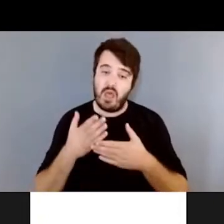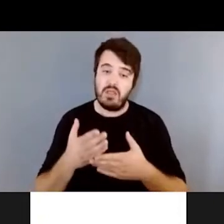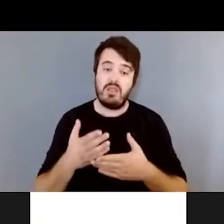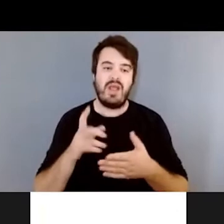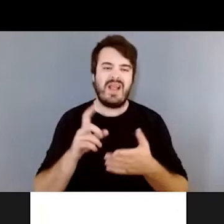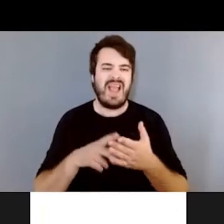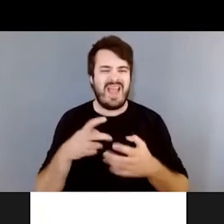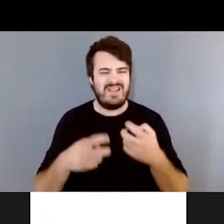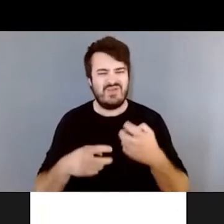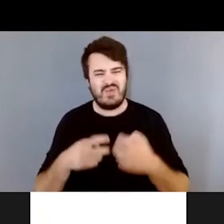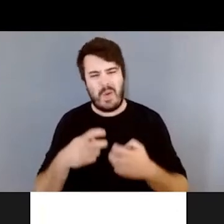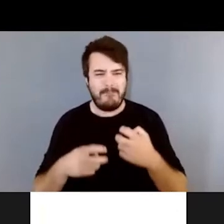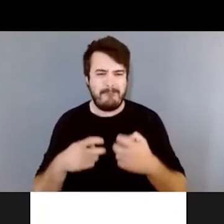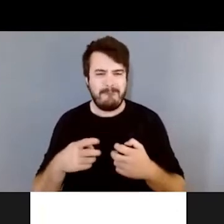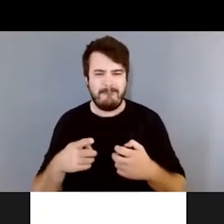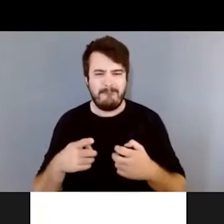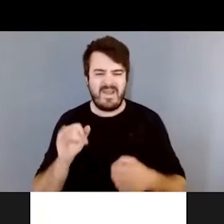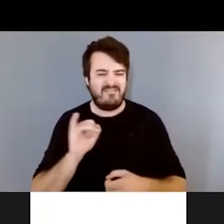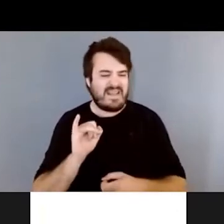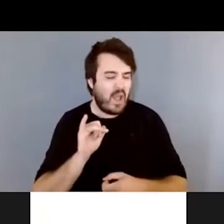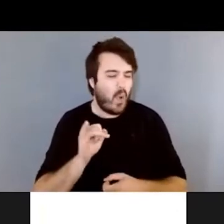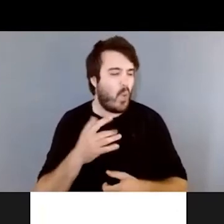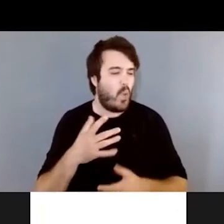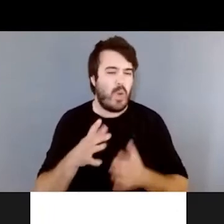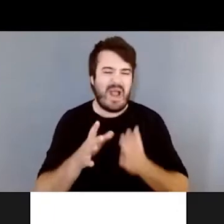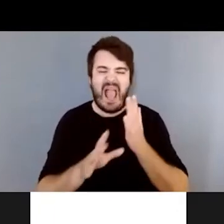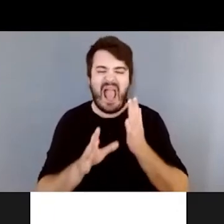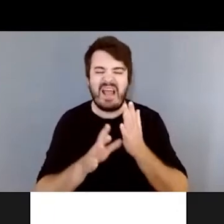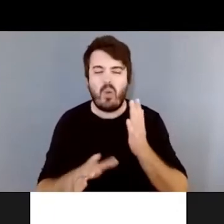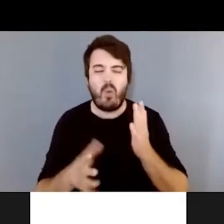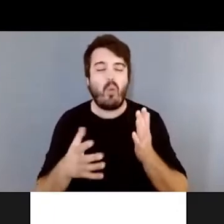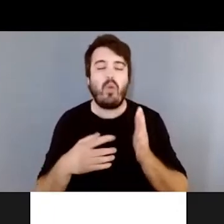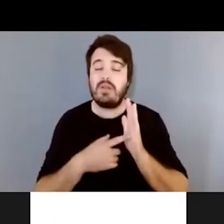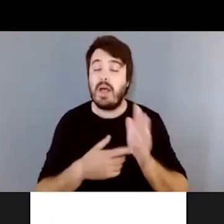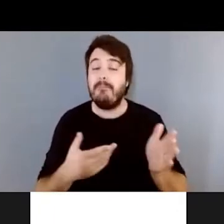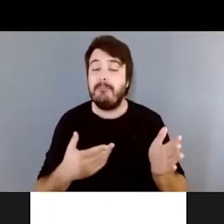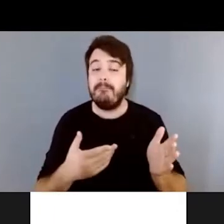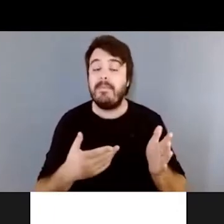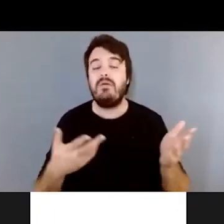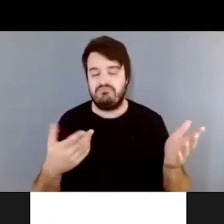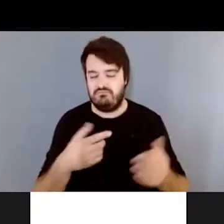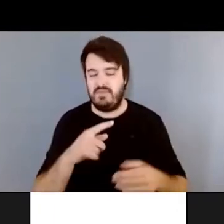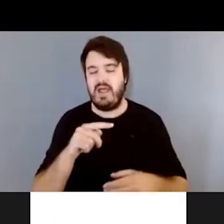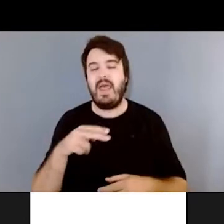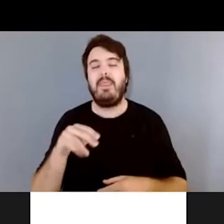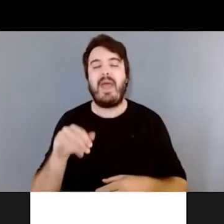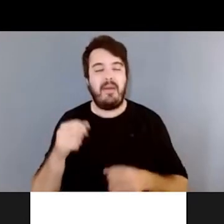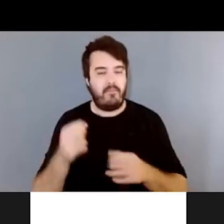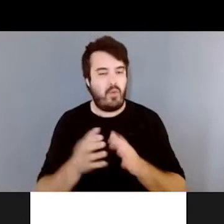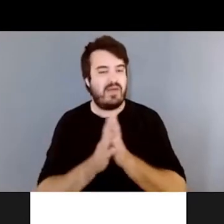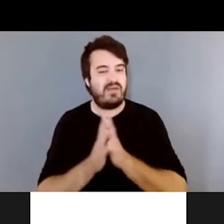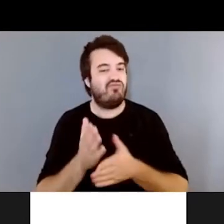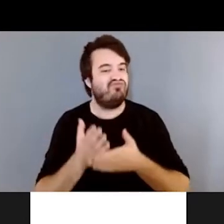troubles, une infection, une gastro, par exemple, le thym pourrait être intéressant.